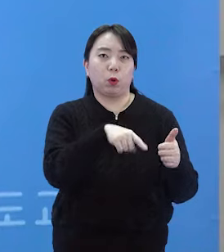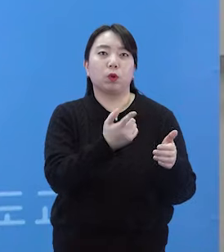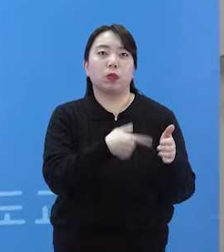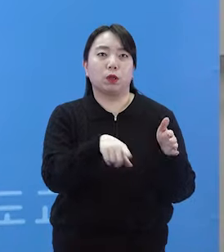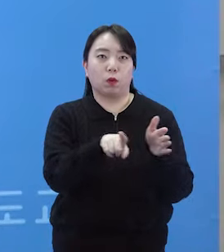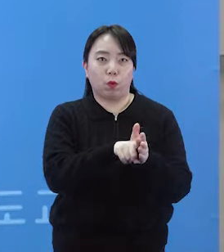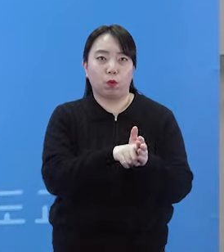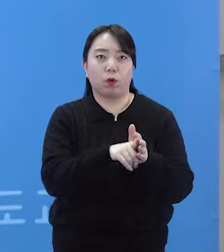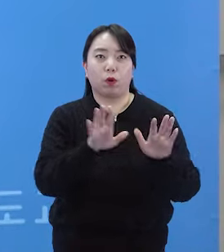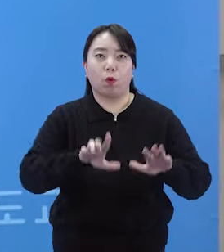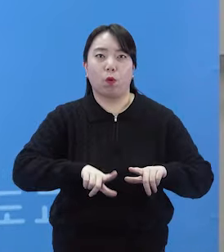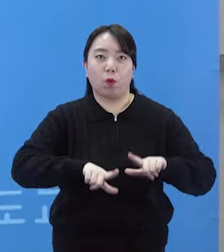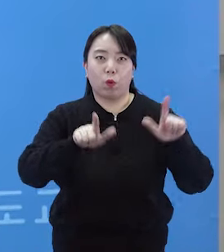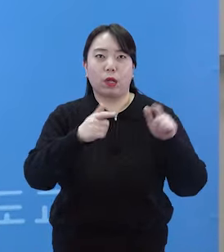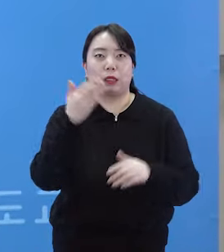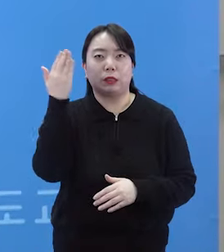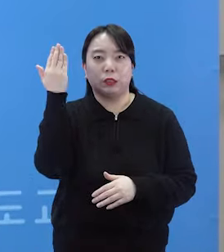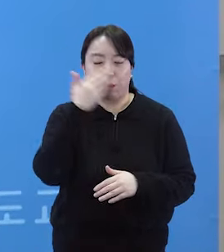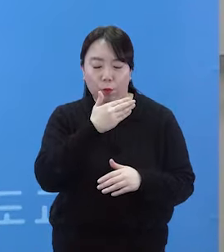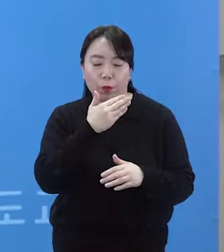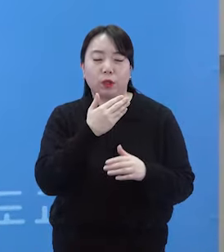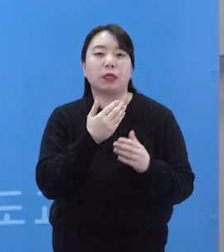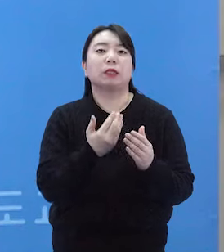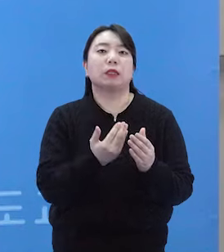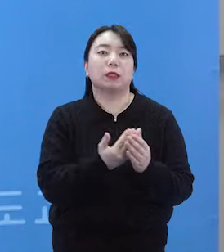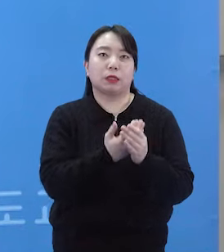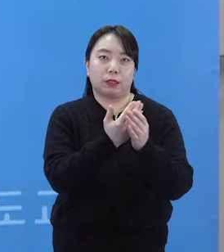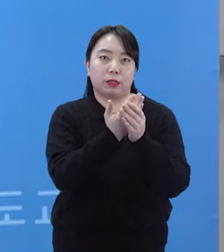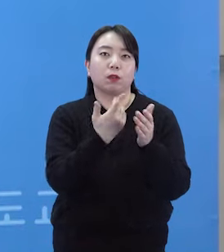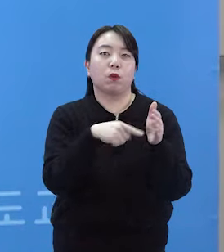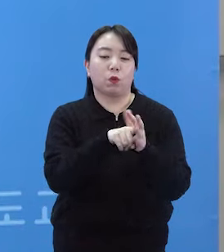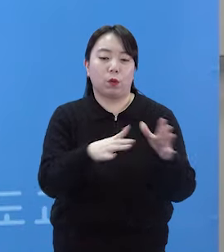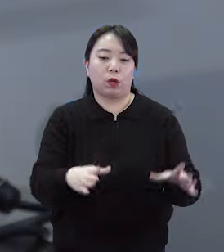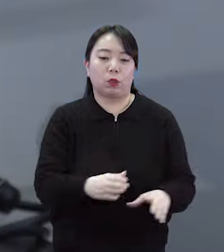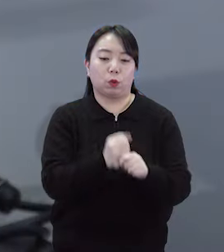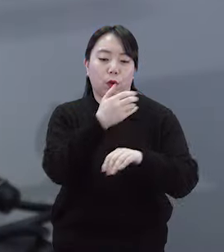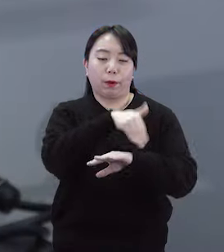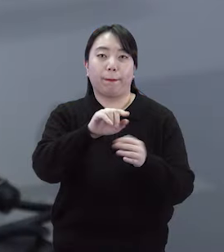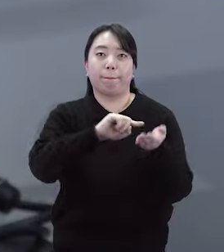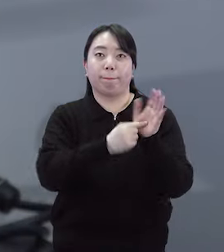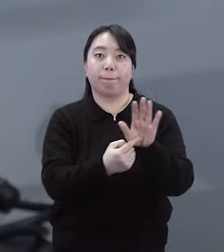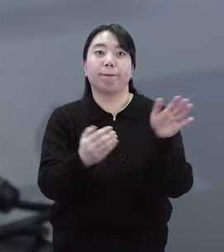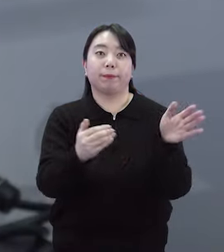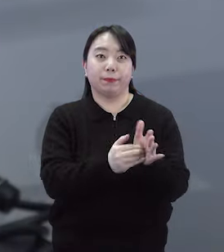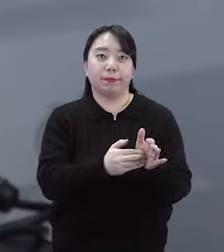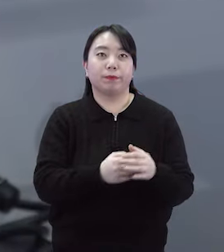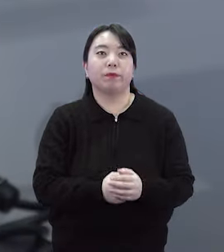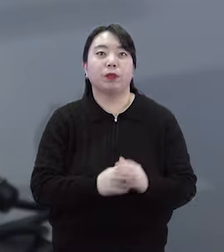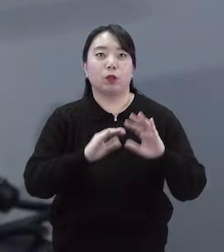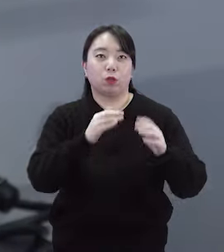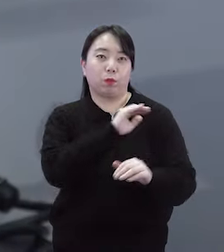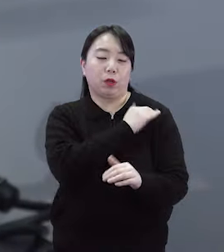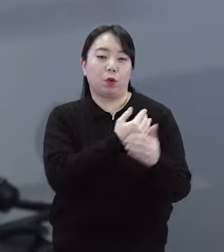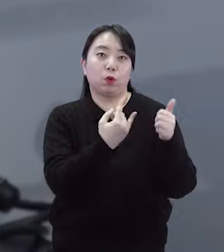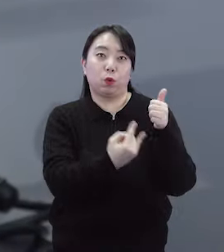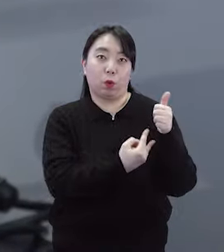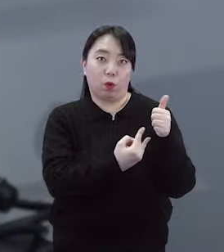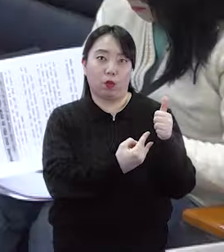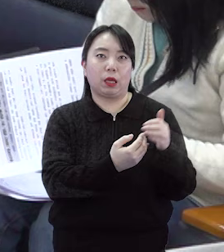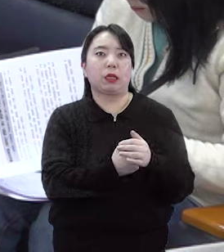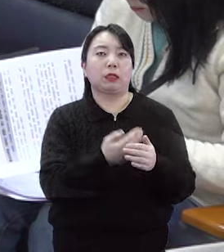교육을 위해 2024년 청렴도 향상 종합계획을 발표했습니다 국민권익위원회